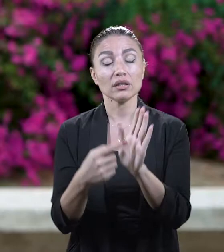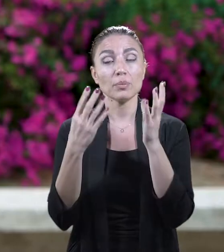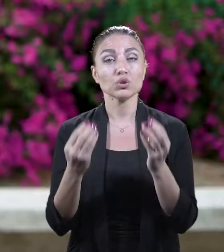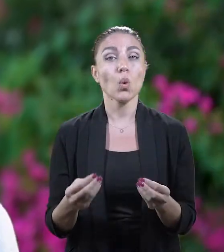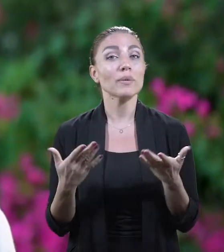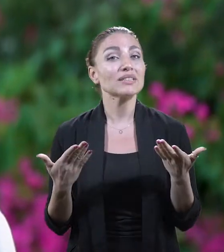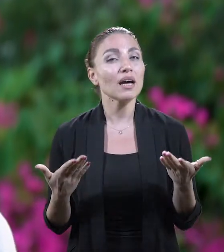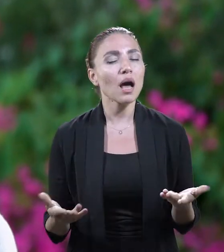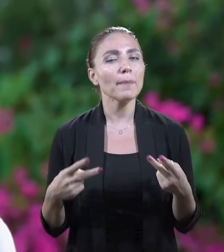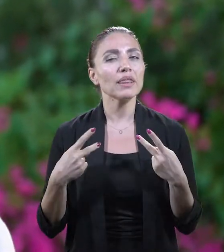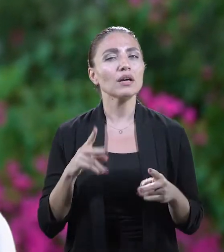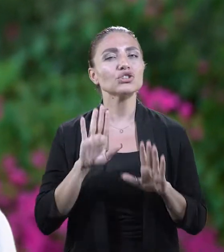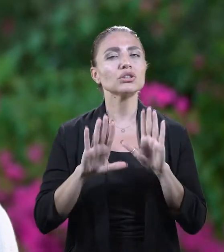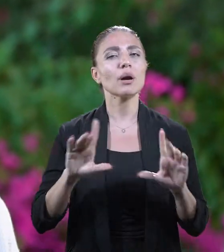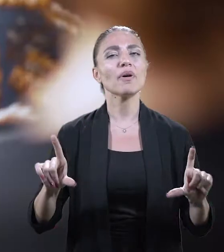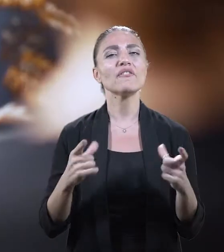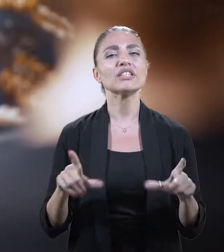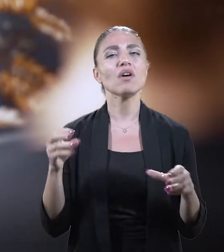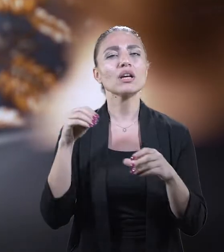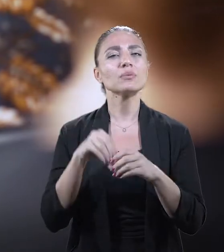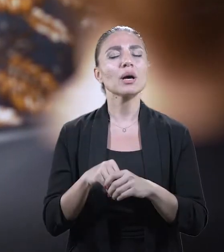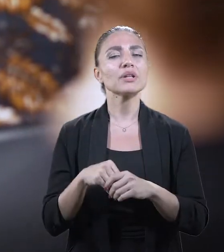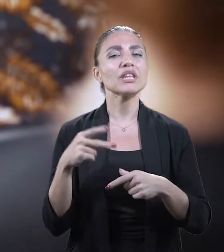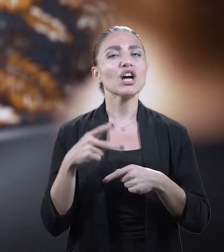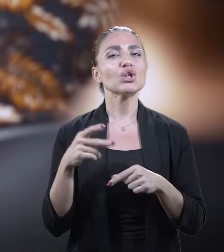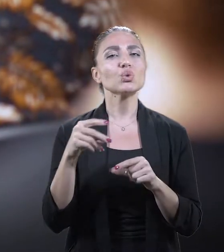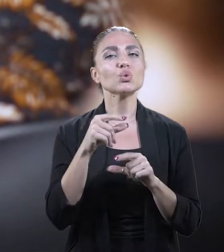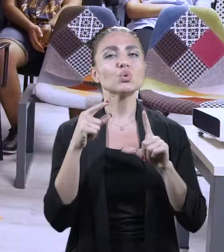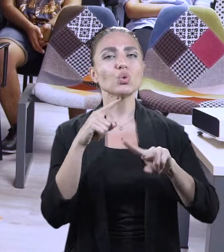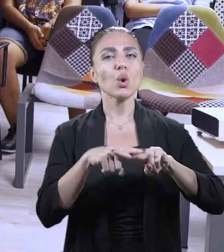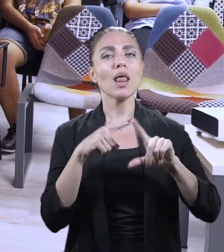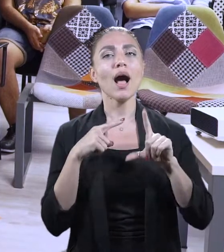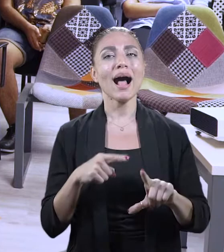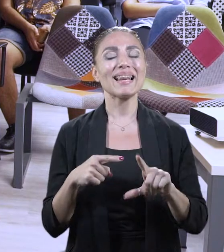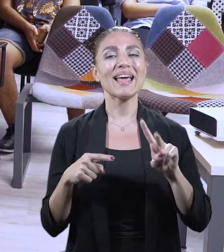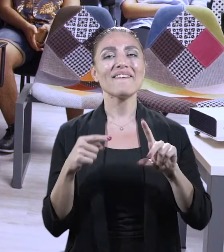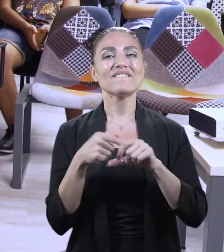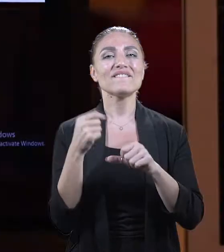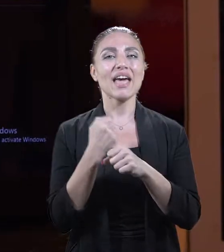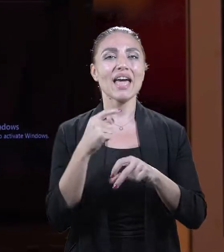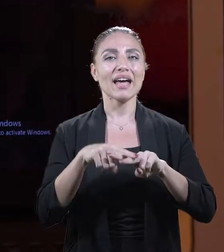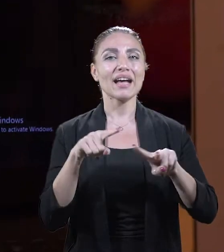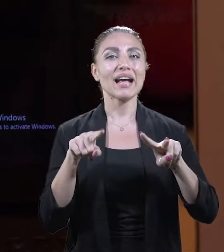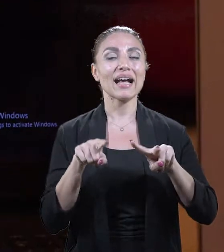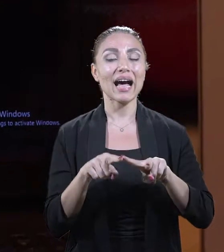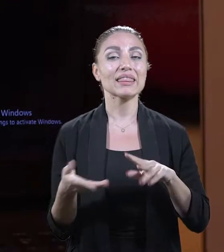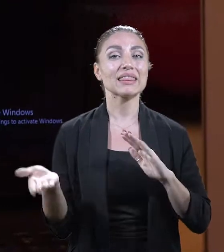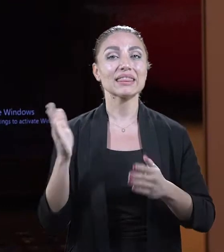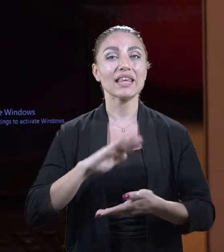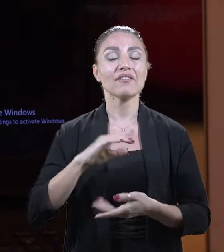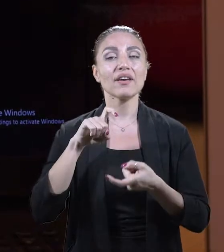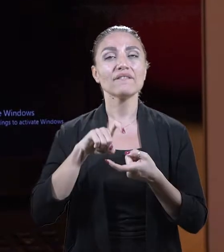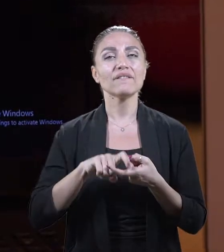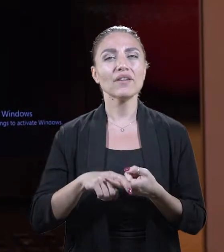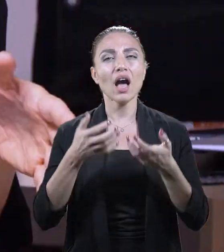tekrarlanmış, kanıtlanmış olmasına rağmen. Açık Kapı Festivali kapsamında Zülal Kalkandelen ile vegan devrimi ve hayvan